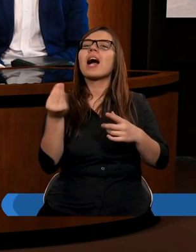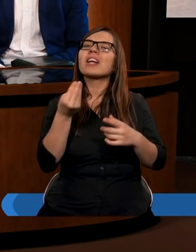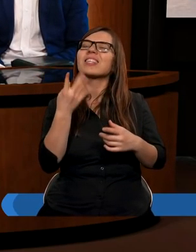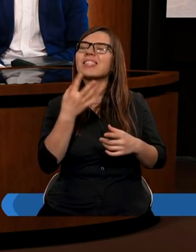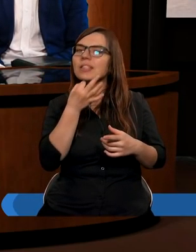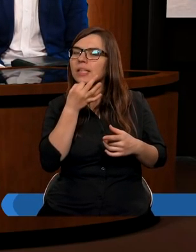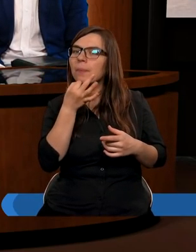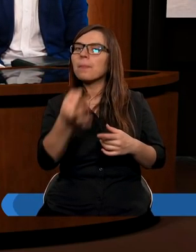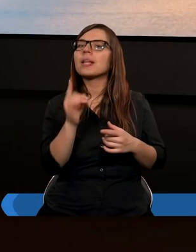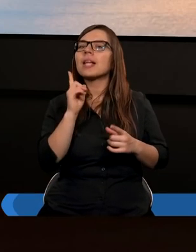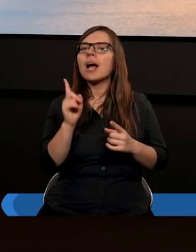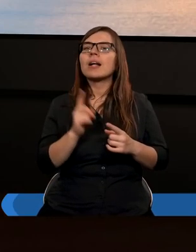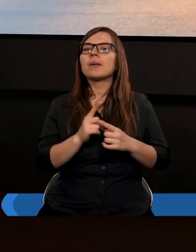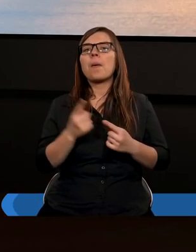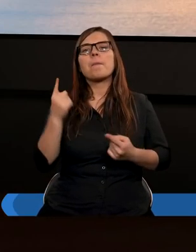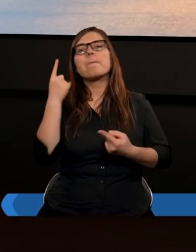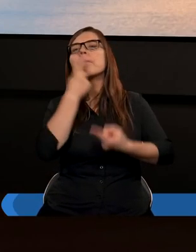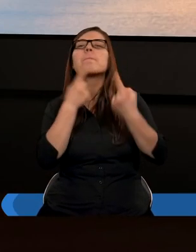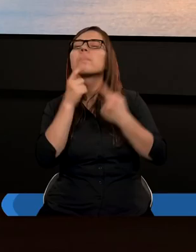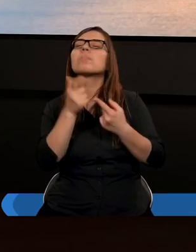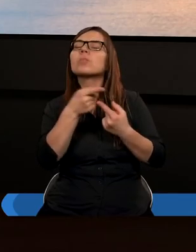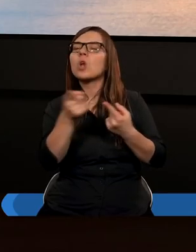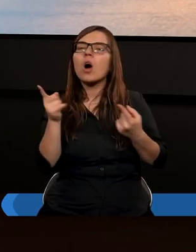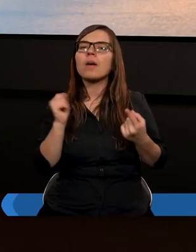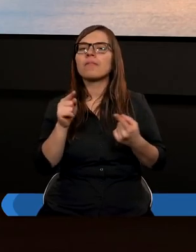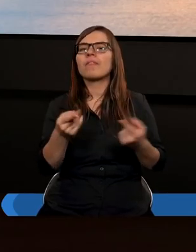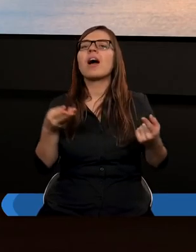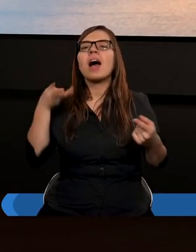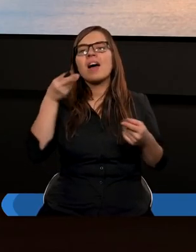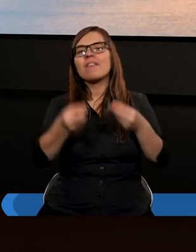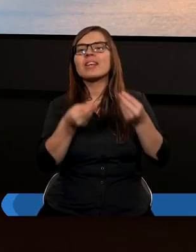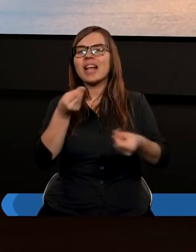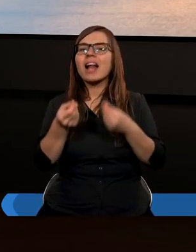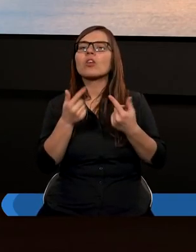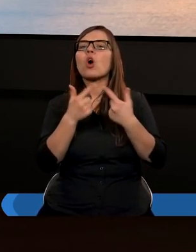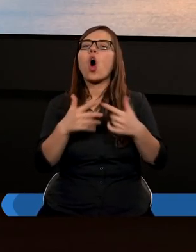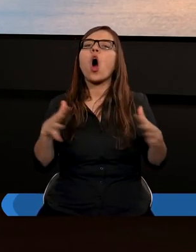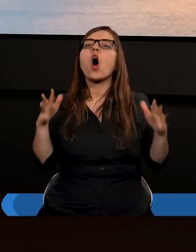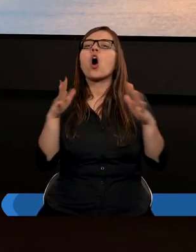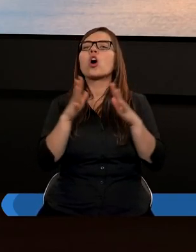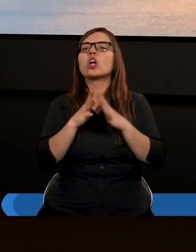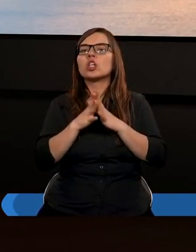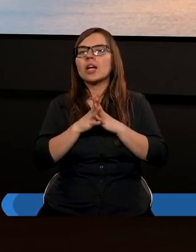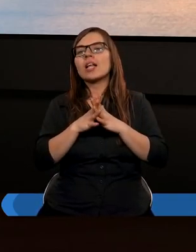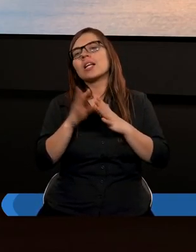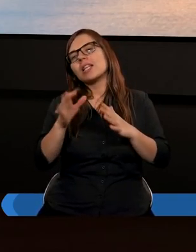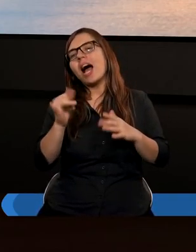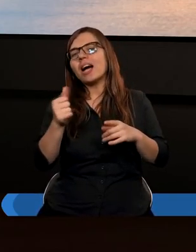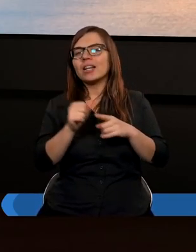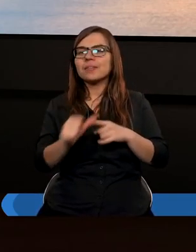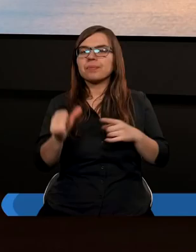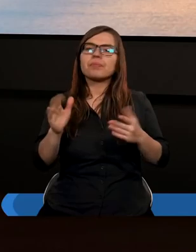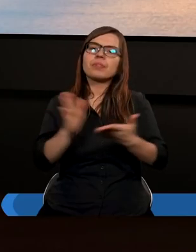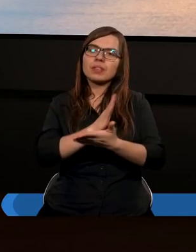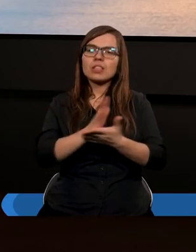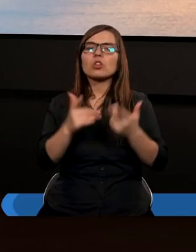co myślicie o finansowaniu kościoła, tak jak jest w